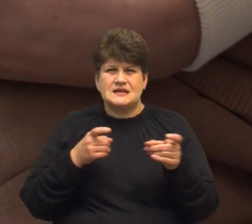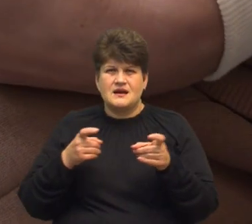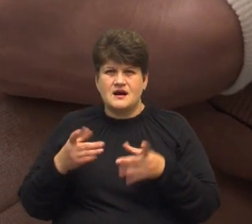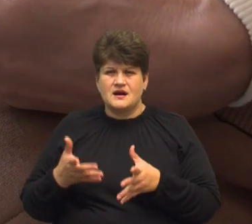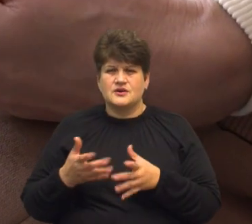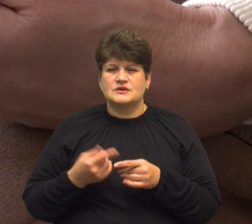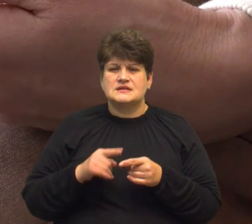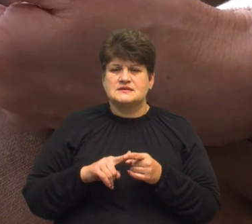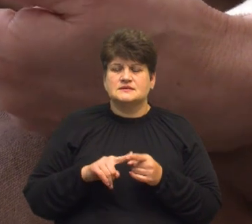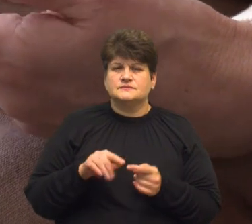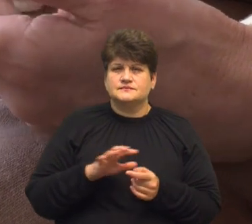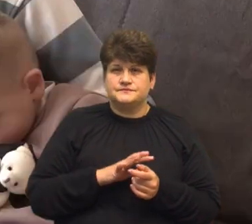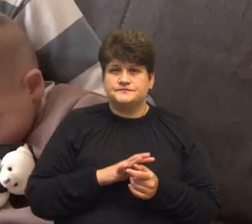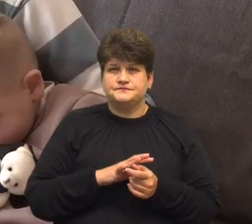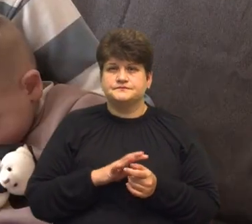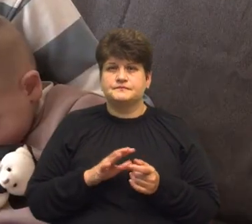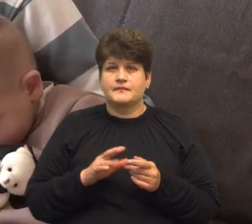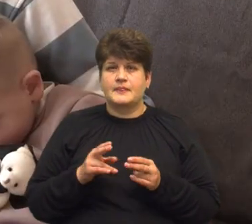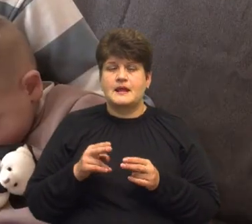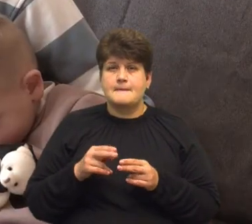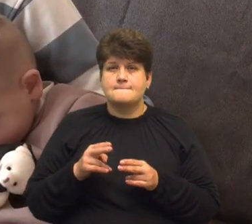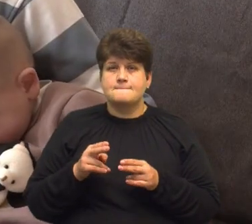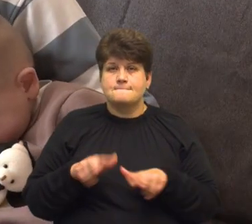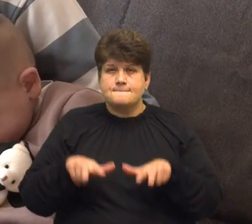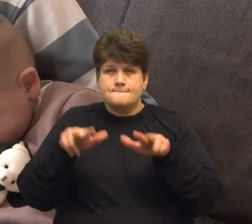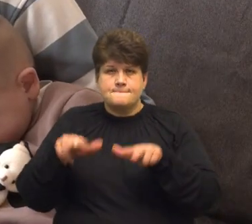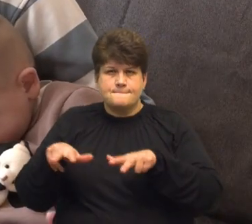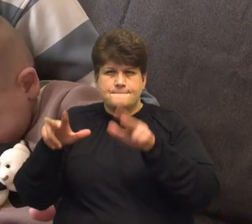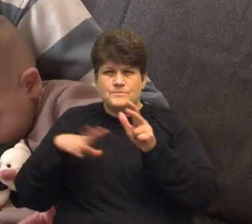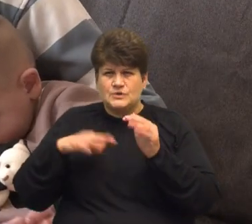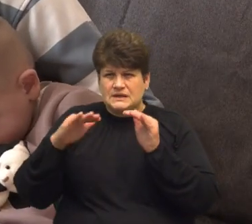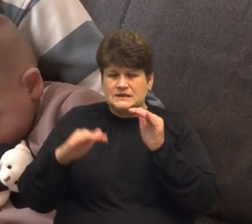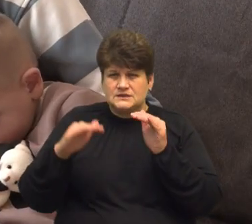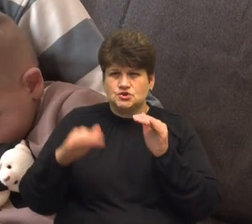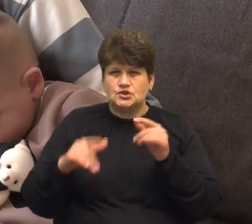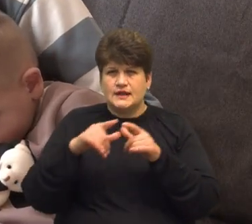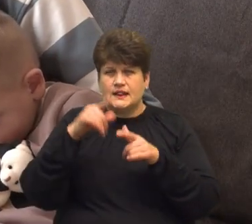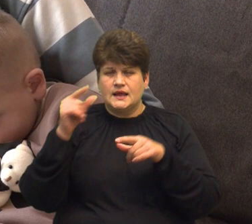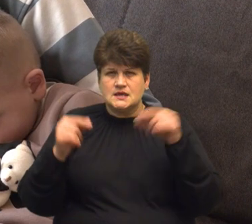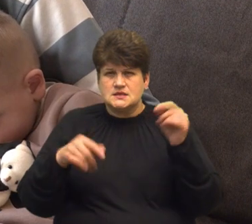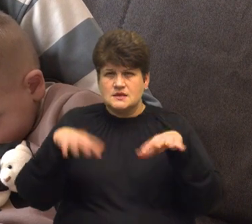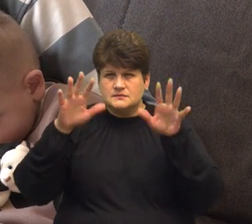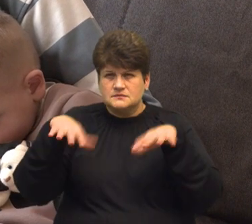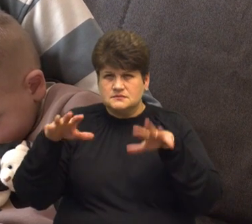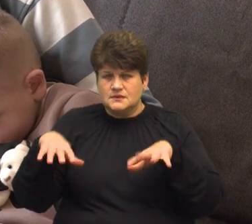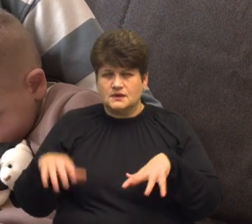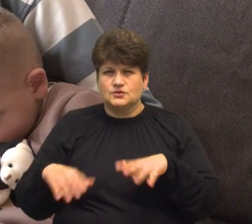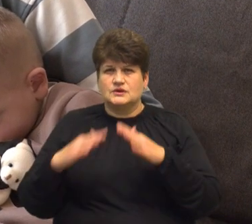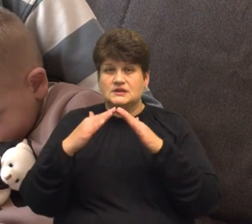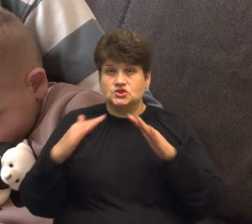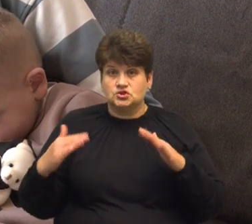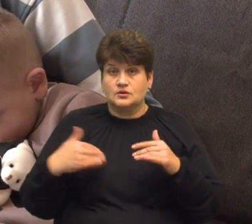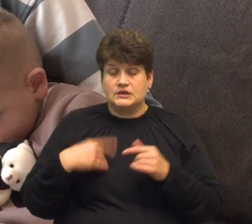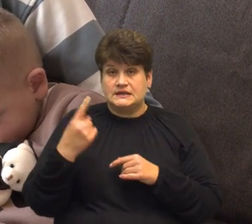Ракети літали, безпілотні келоти літали так низько, що майже лістя падали і кріше так. Тобто ми взагалі тиждень